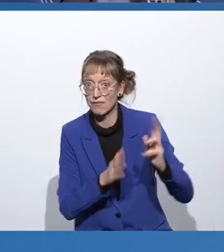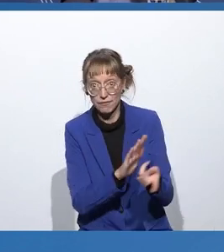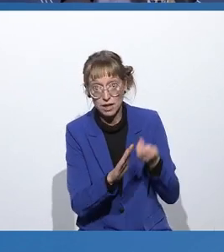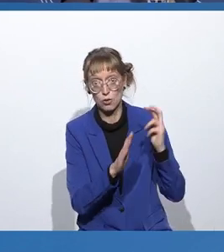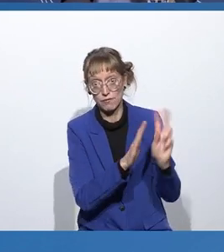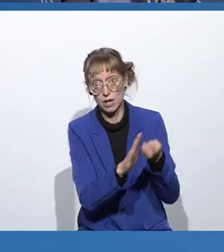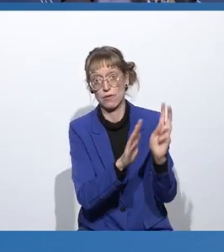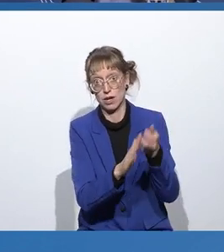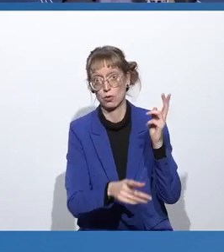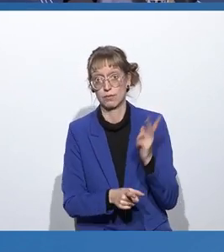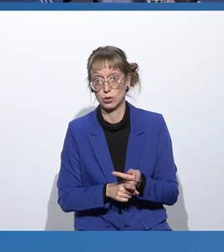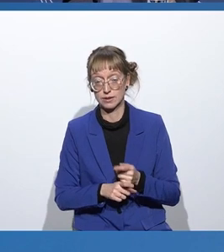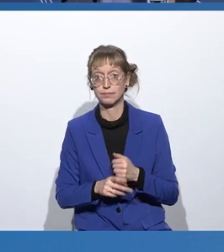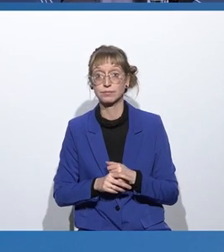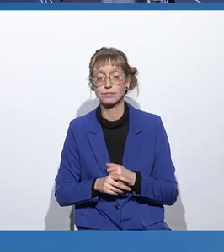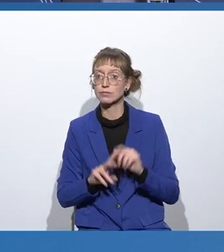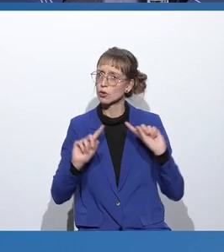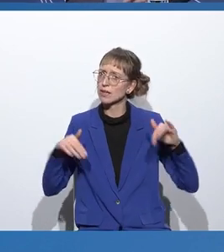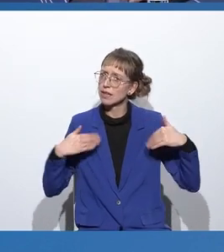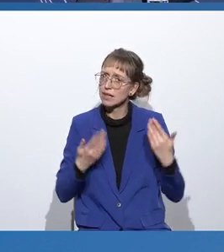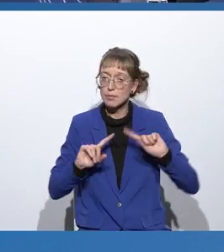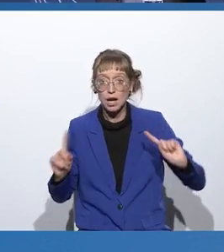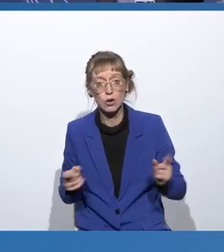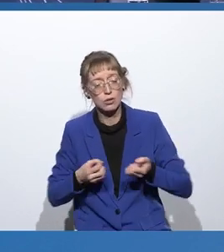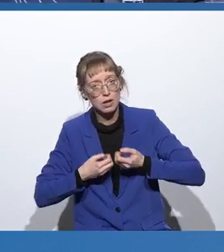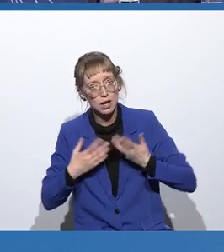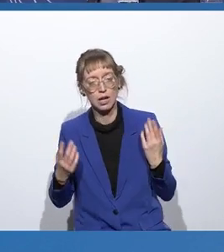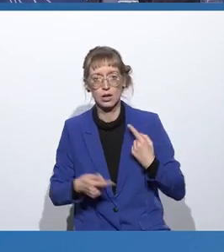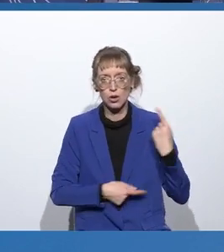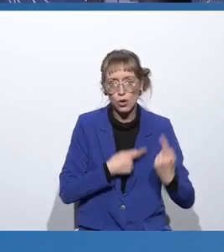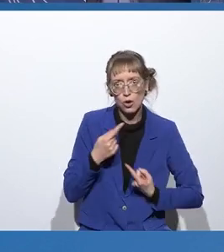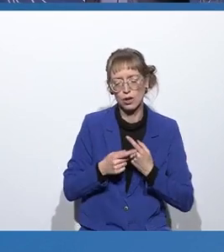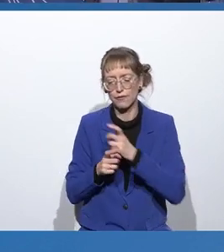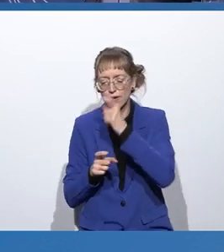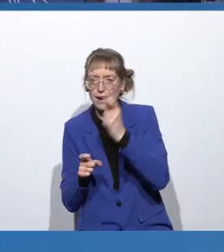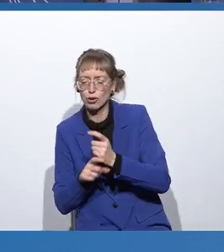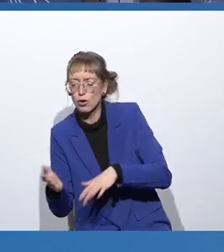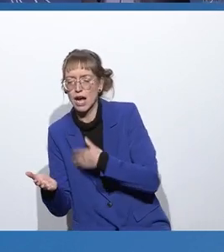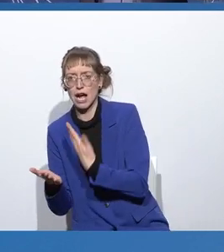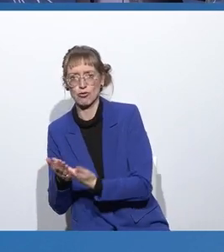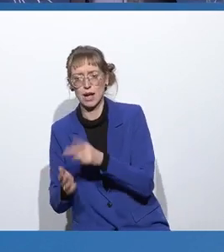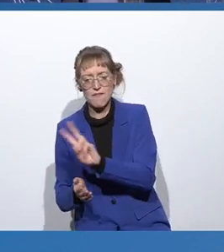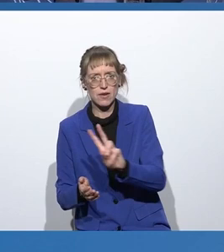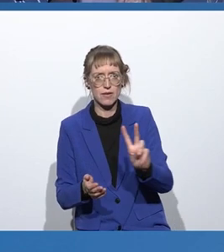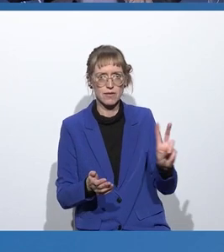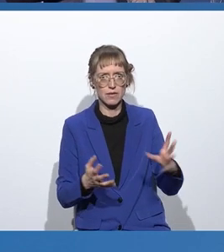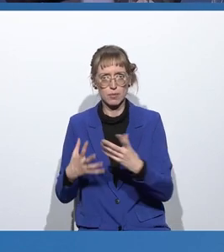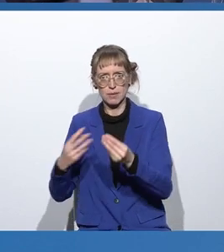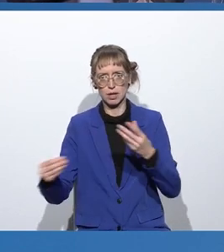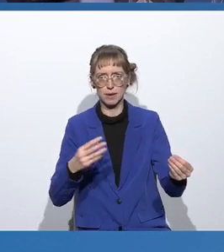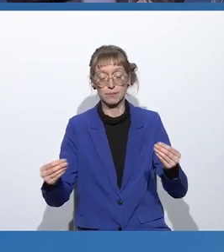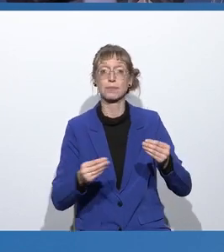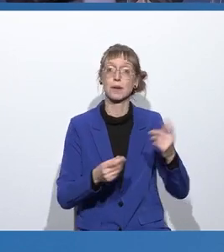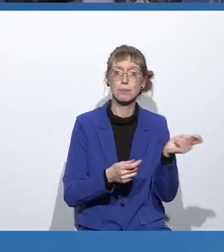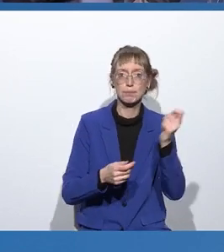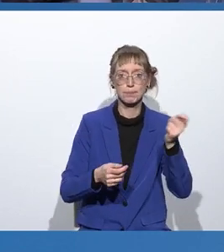dokumentiert werden müssen. Und es gibt auch ganz klare Rollen und Zuständigkeiten im Zusammenhang mit der Entwicklung und dem Betrieb von KI